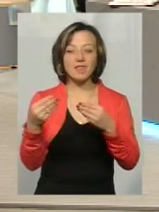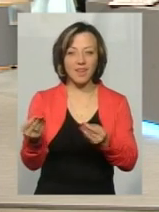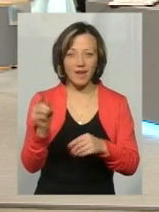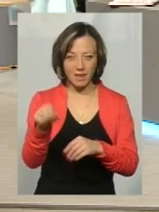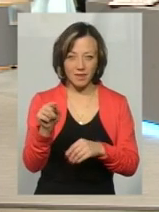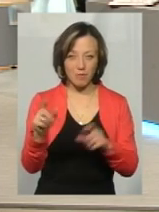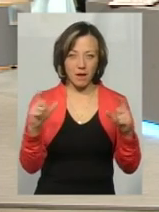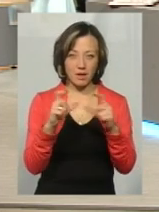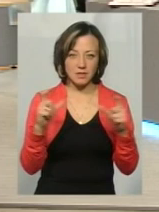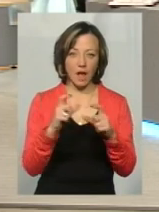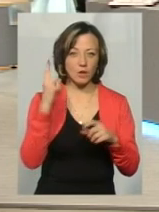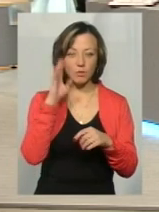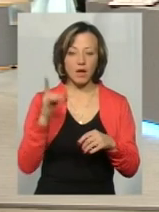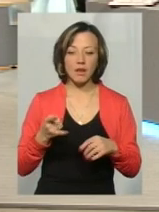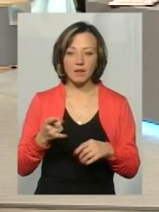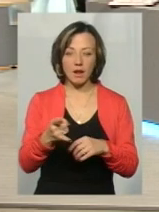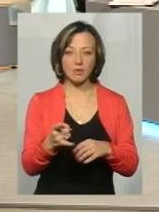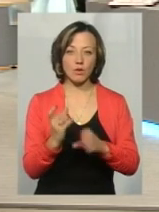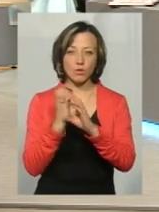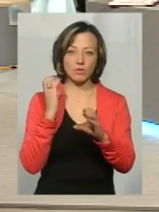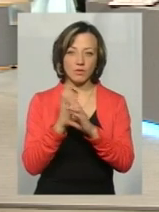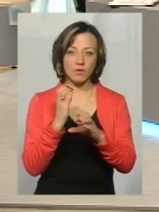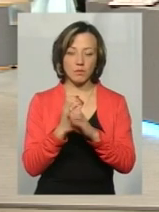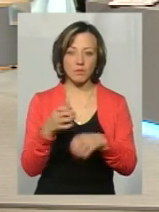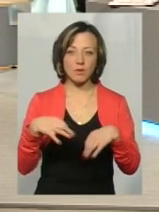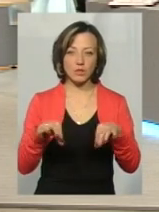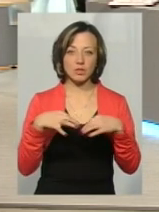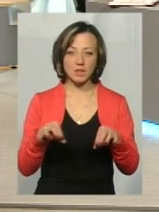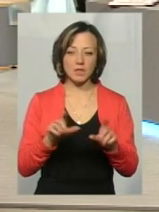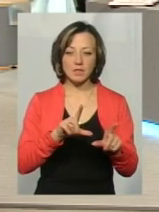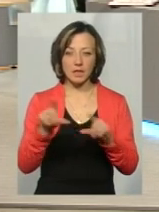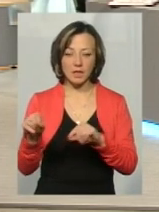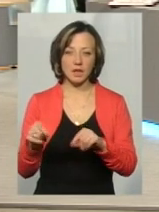І я тим транспортом. Я б туди, живой машинник, доїхав і ввели все.